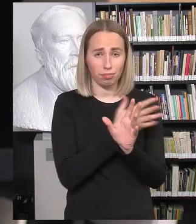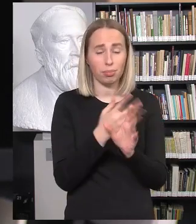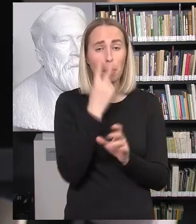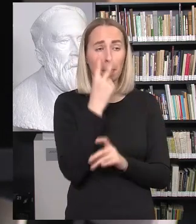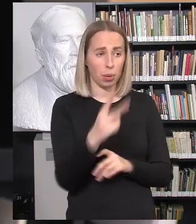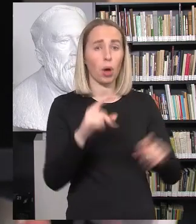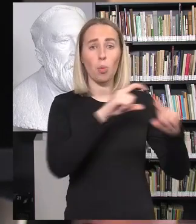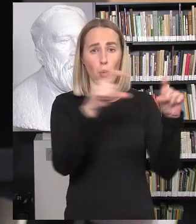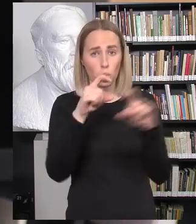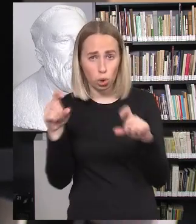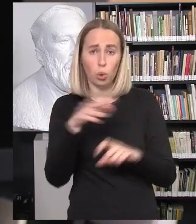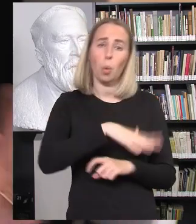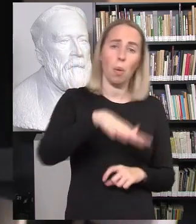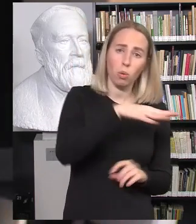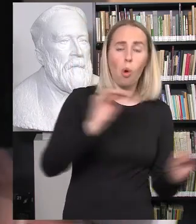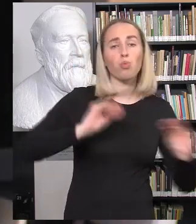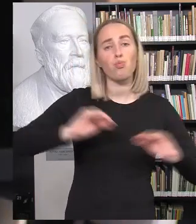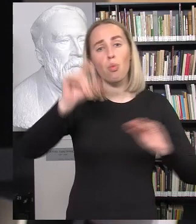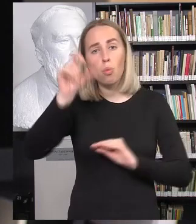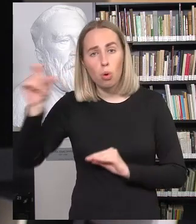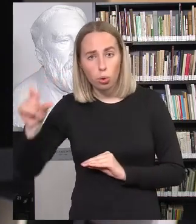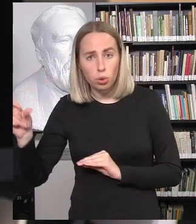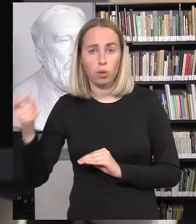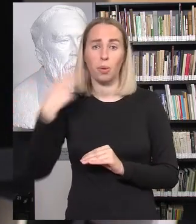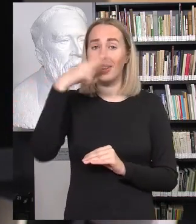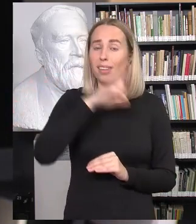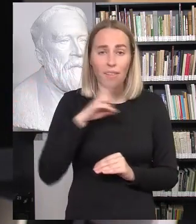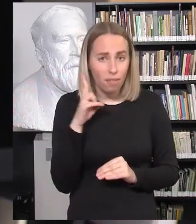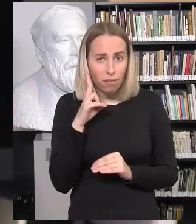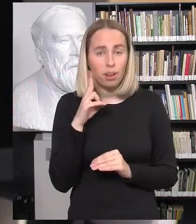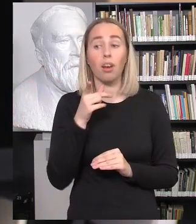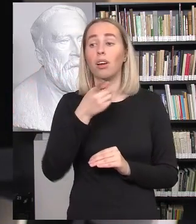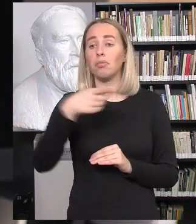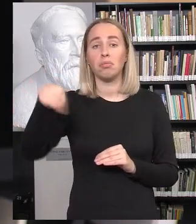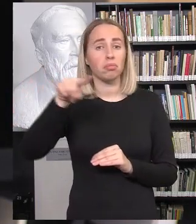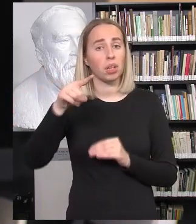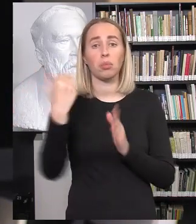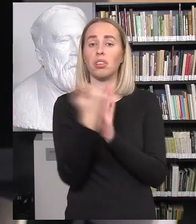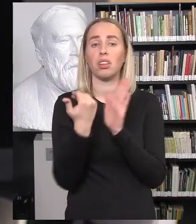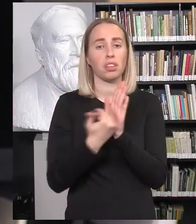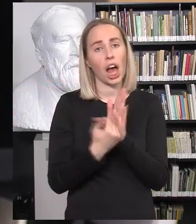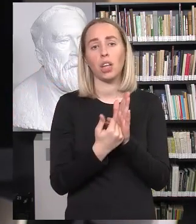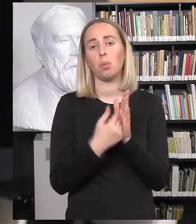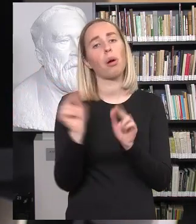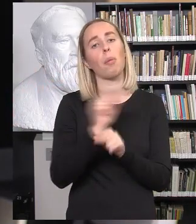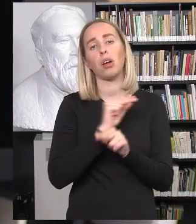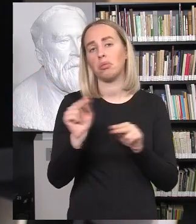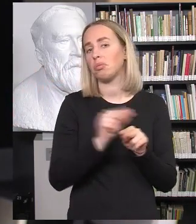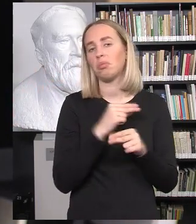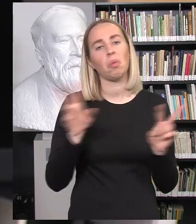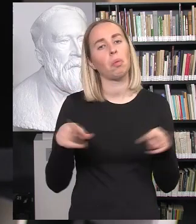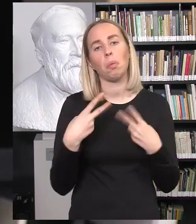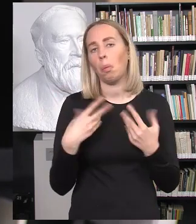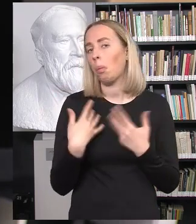bendruomenės, pedagogai, kas tik nori, tevai, kuriems nereikia jokių įstatymą pataisų, joms tikrai